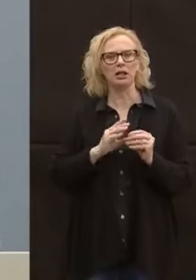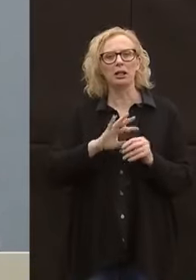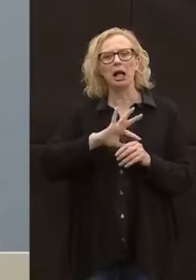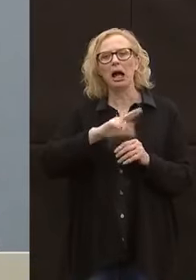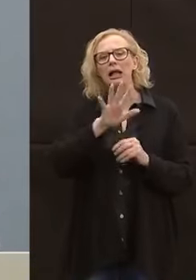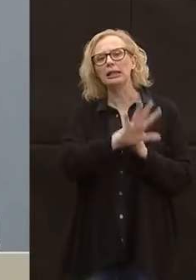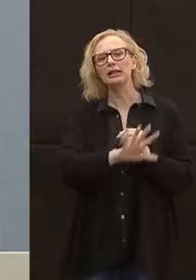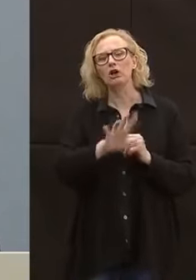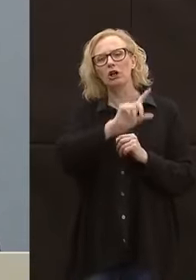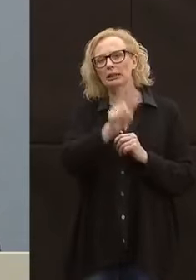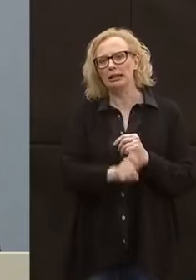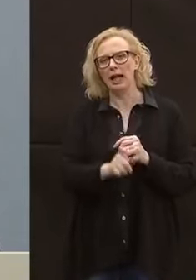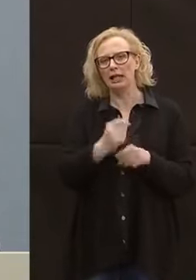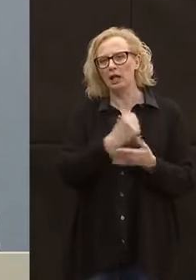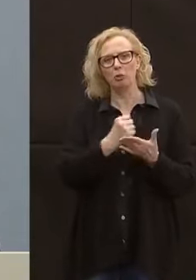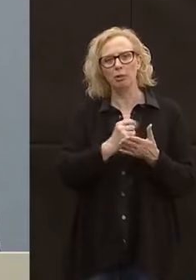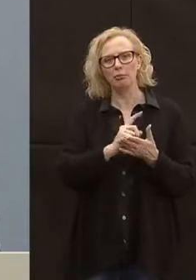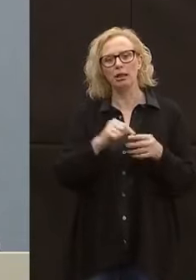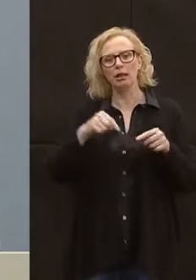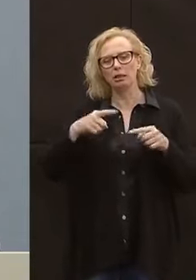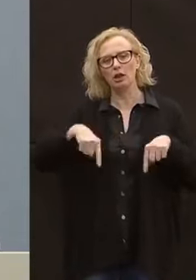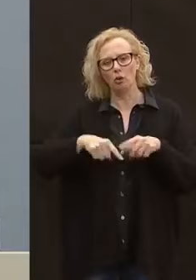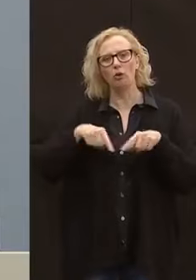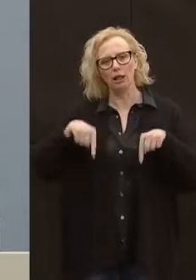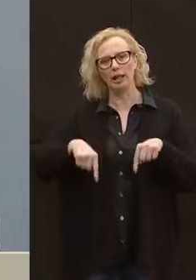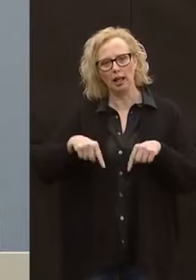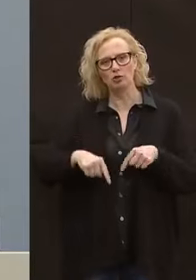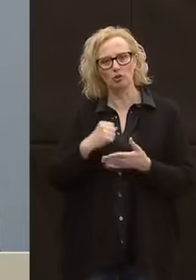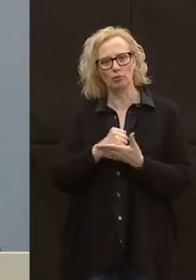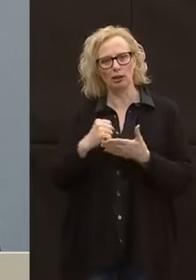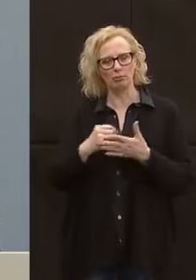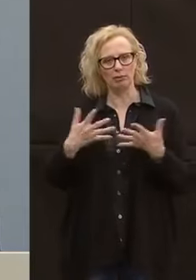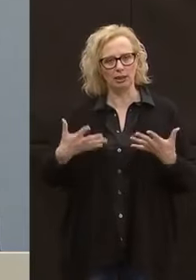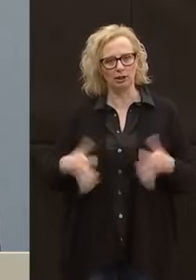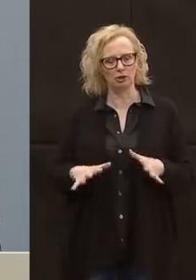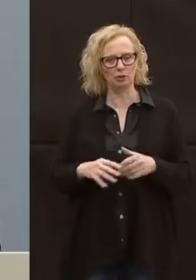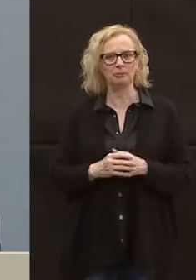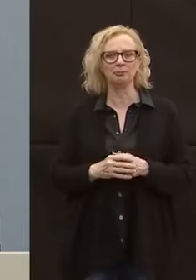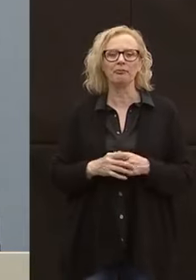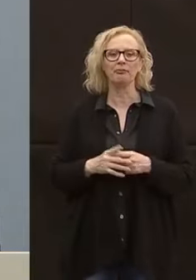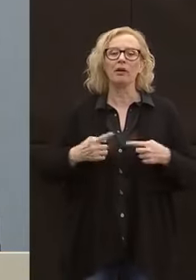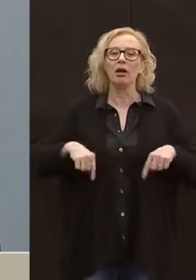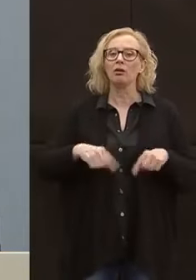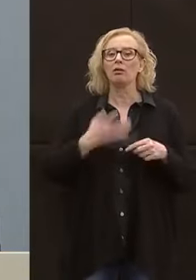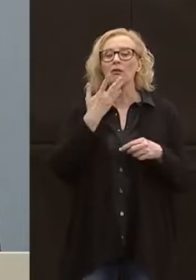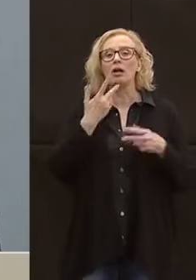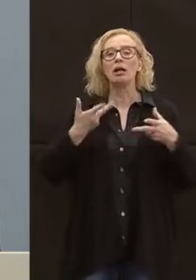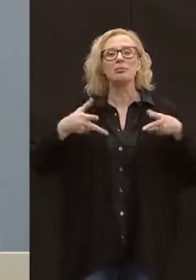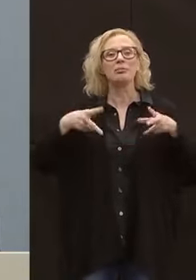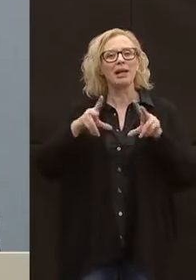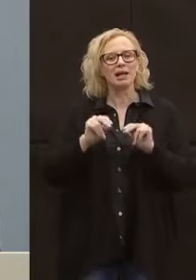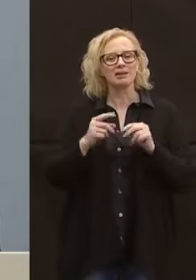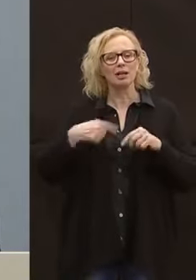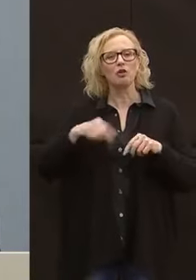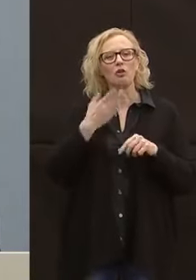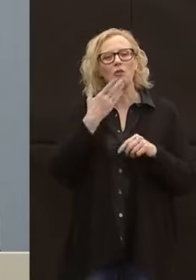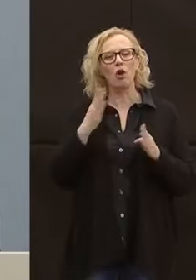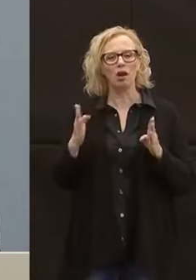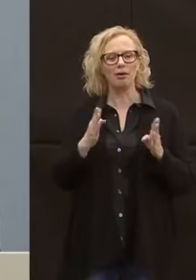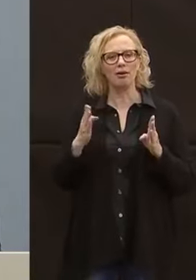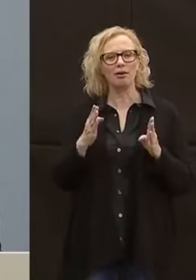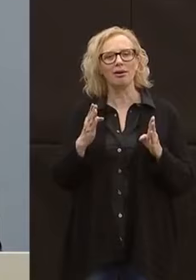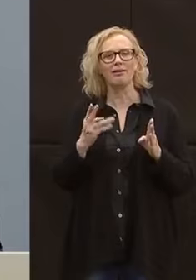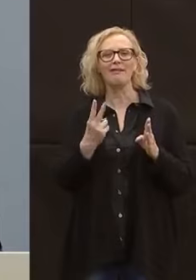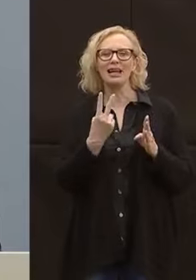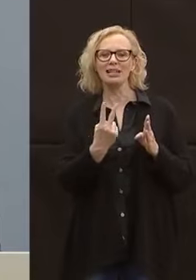ancora permesso, lo abbiamo già fatto. Ma voglio continuare a dire che noi studiamo una nostra fase 2, perché